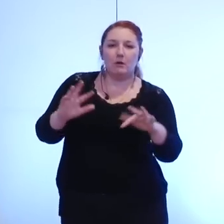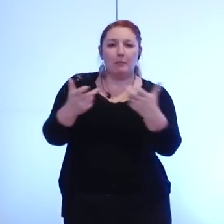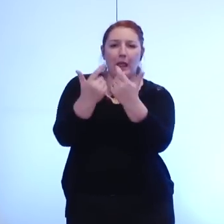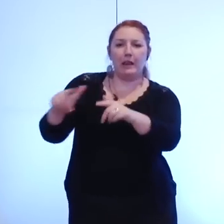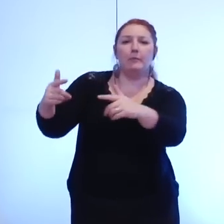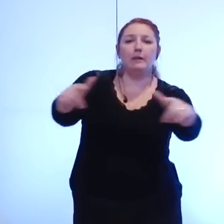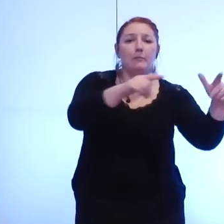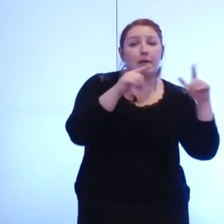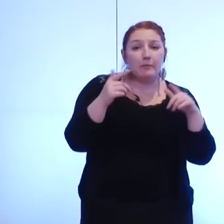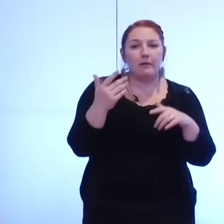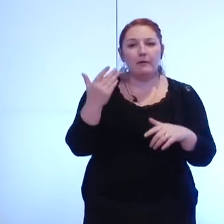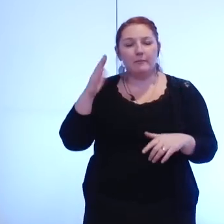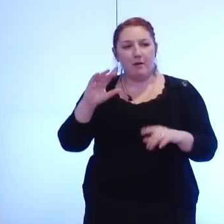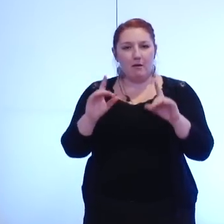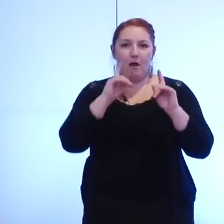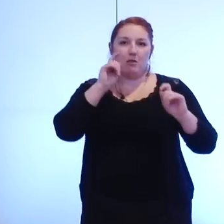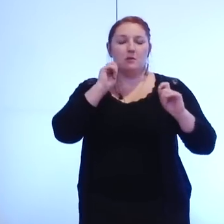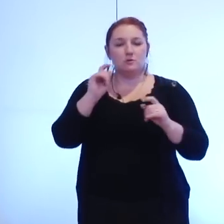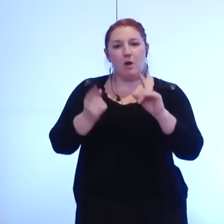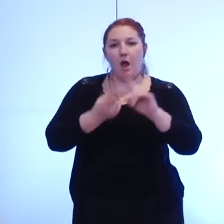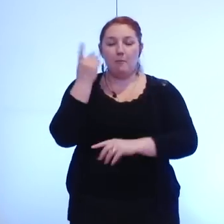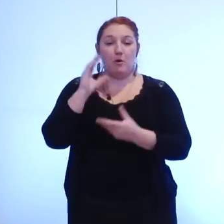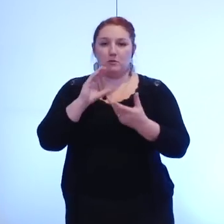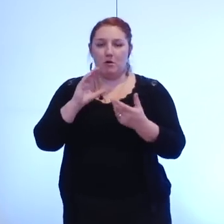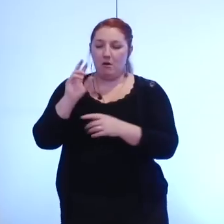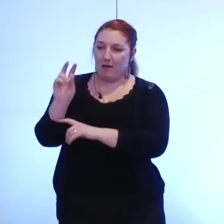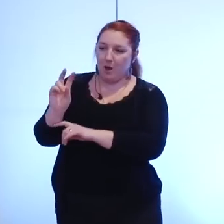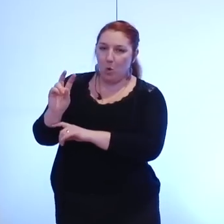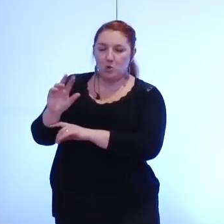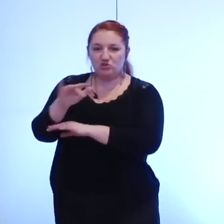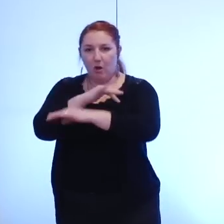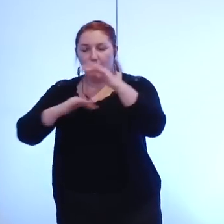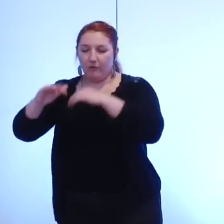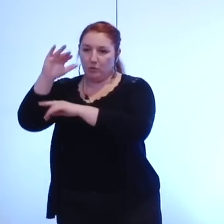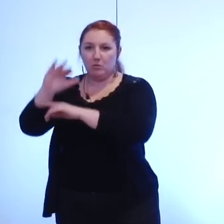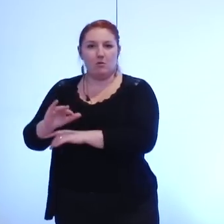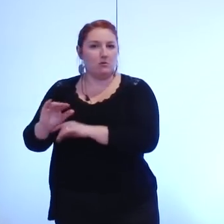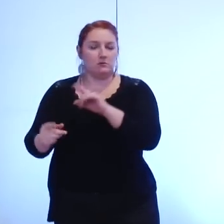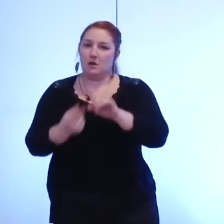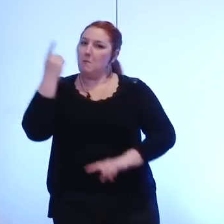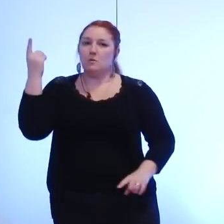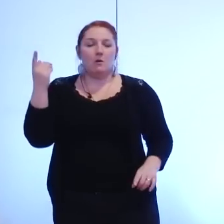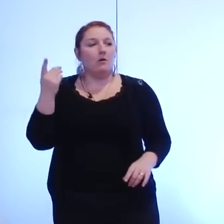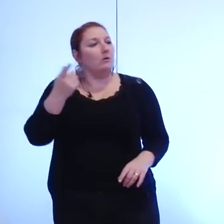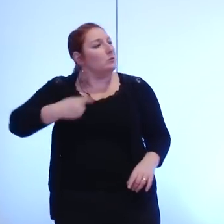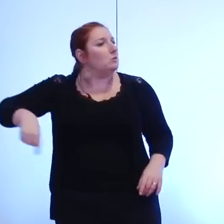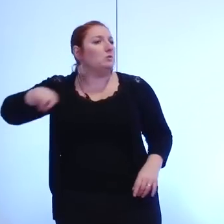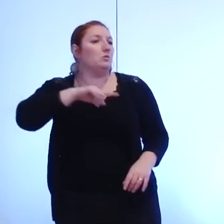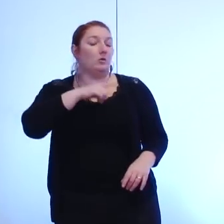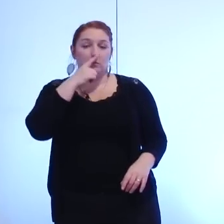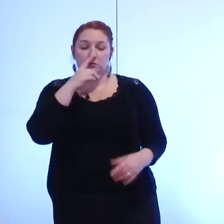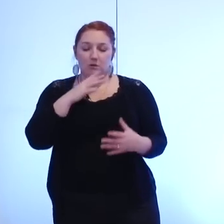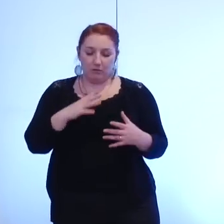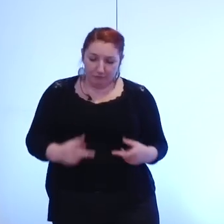question revêt un aspect écologique et environnemental absolument fondamental nous évoluons tous que nous le voulions ou non dans un monde nouveau